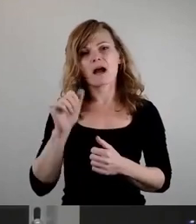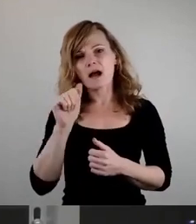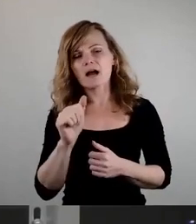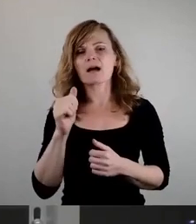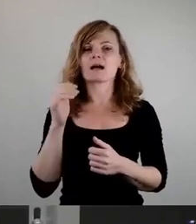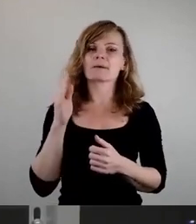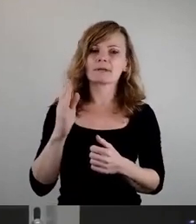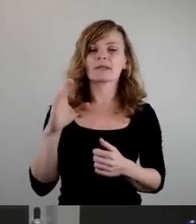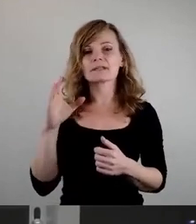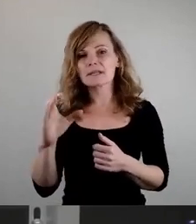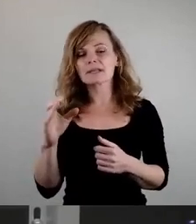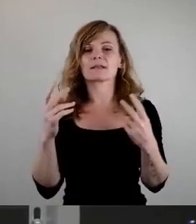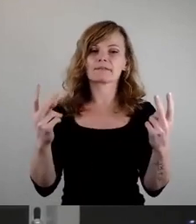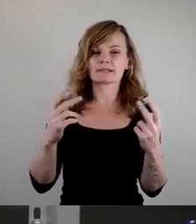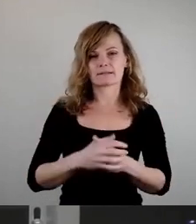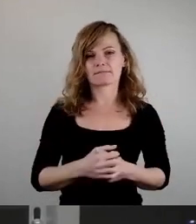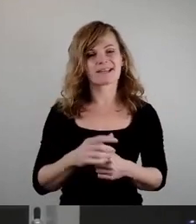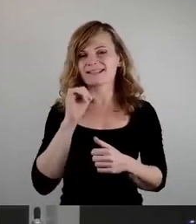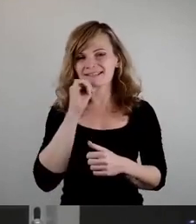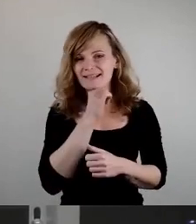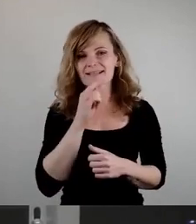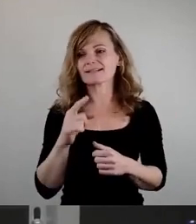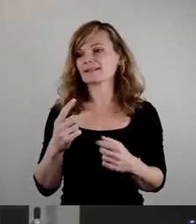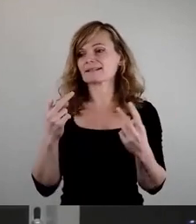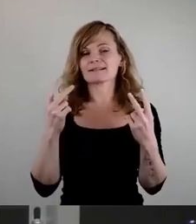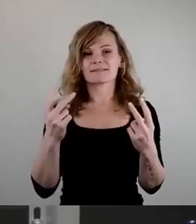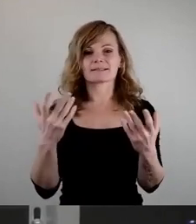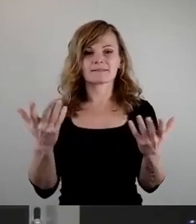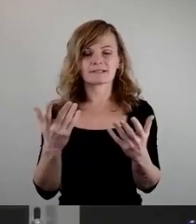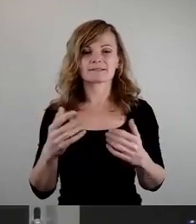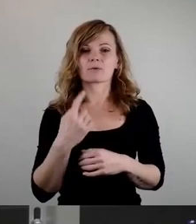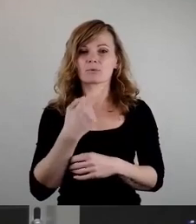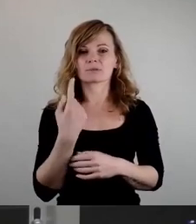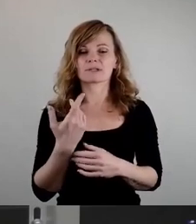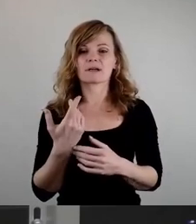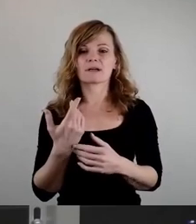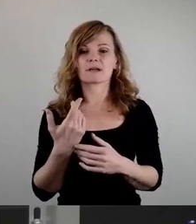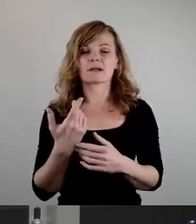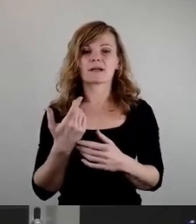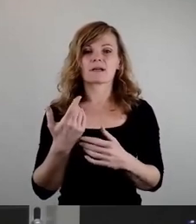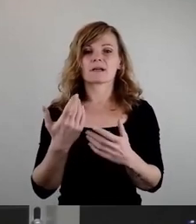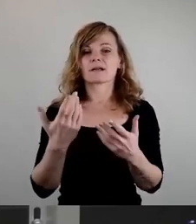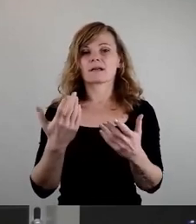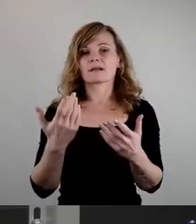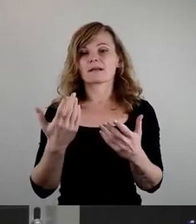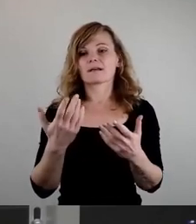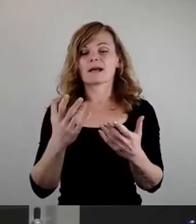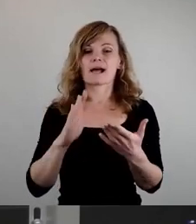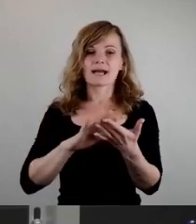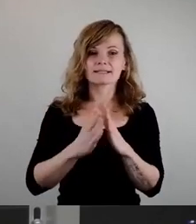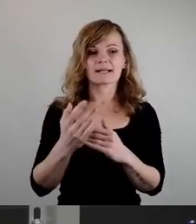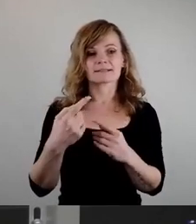Nein, das, woraus wirklich ankommt, ist, dass auch unser Handeln anders wird. Und wenn wir über Gleichstellung oder